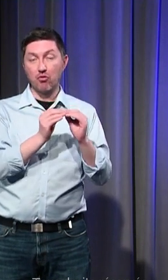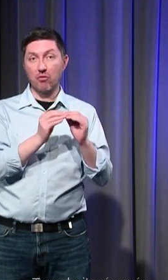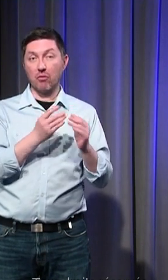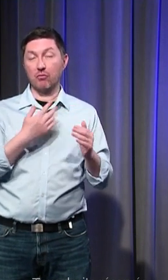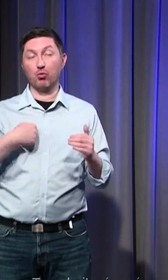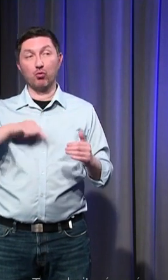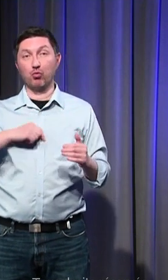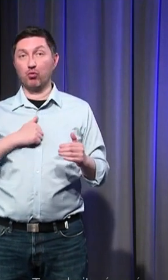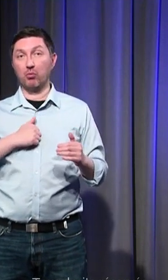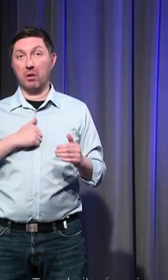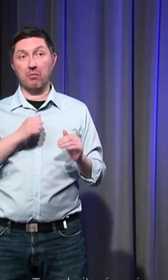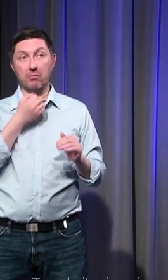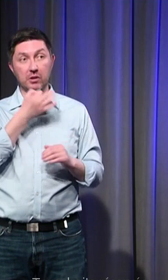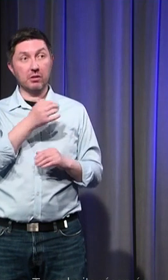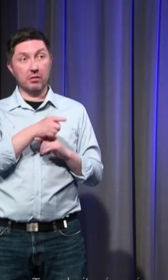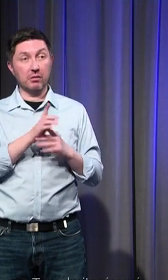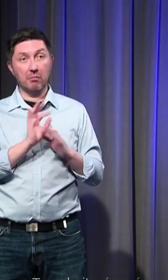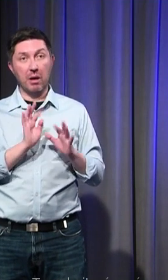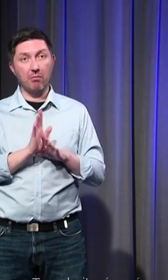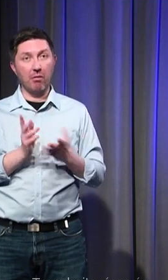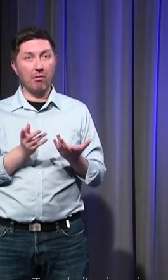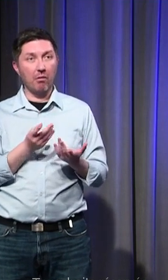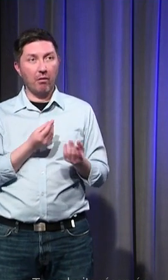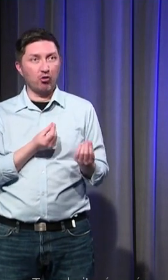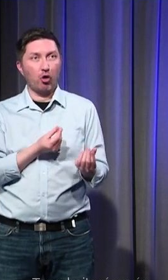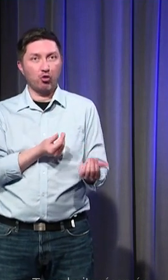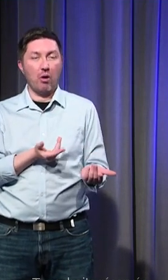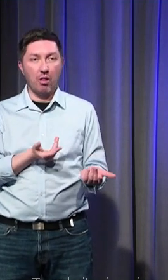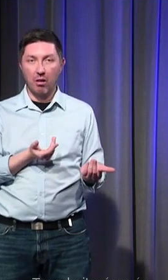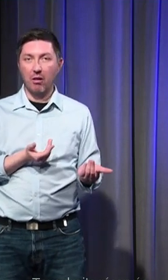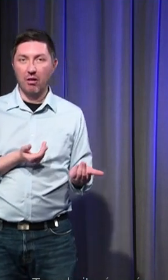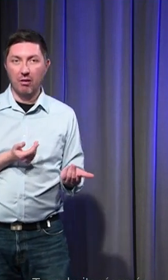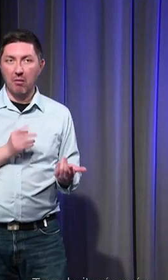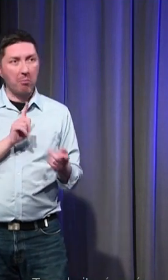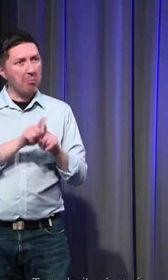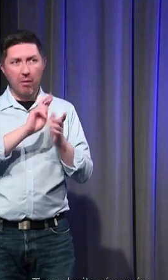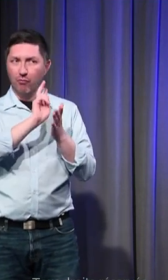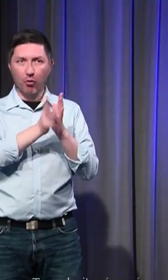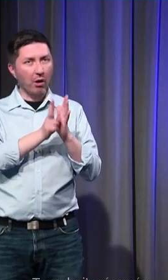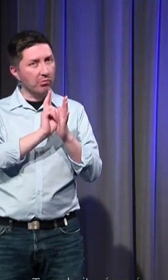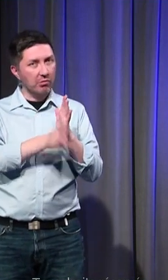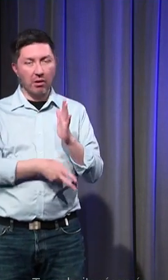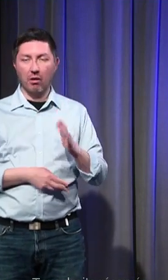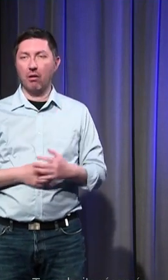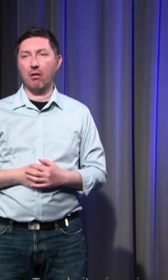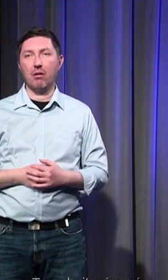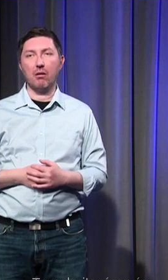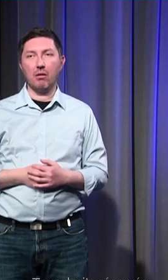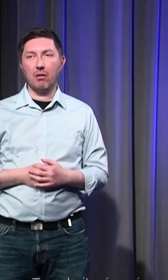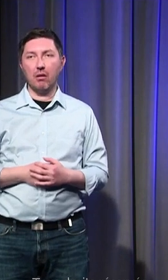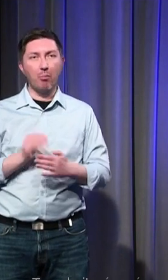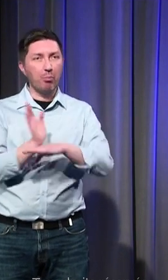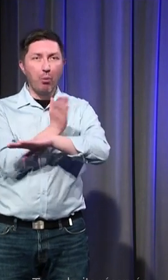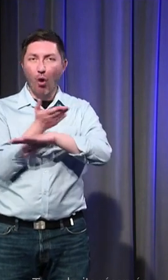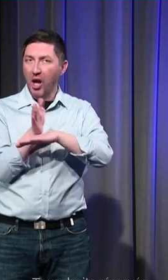on désignerait comme étant érotiques c'est-à-dire que c le même registre c'est le même vocabulaire qui est utilisé et bien dans la poésie